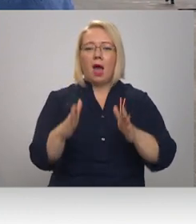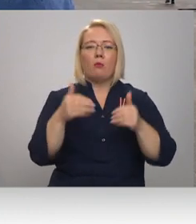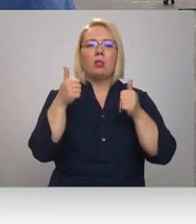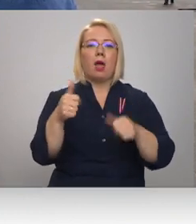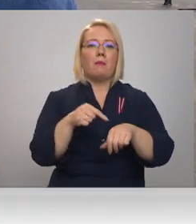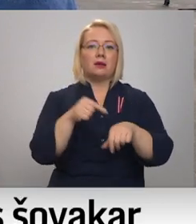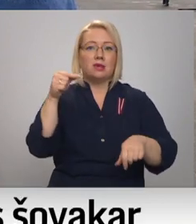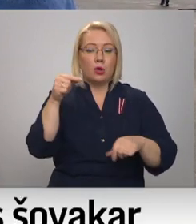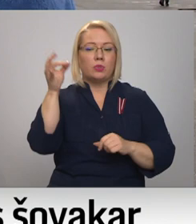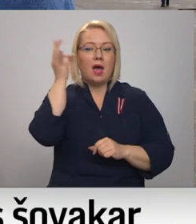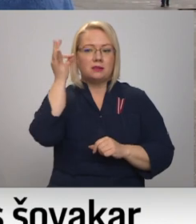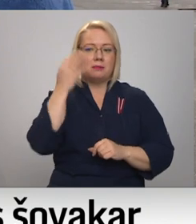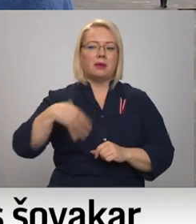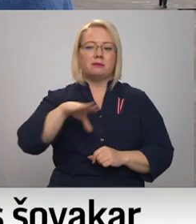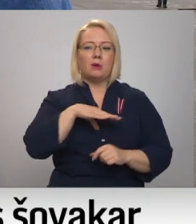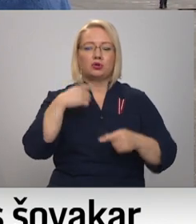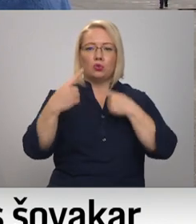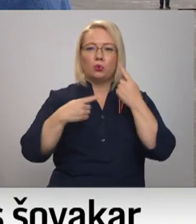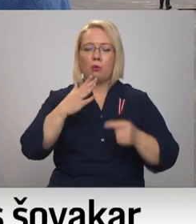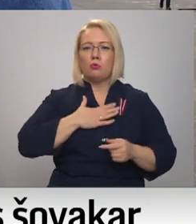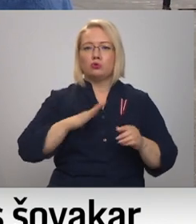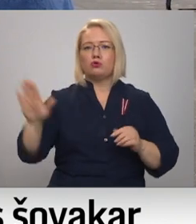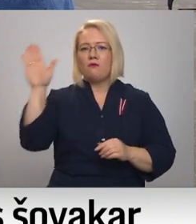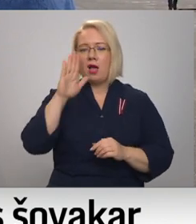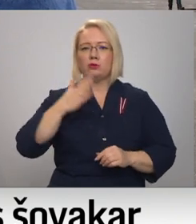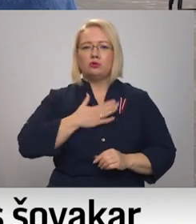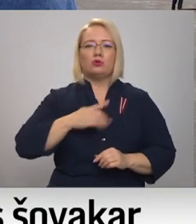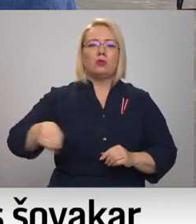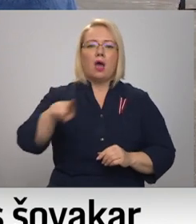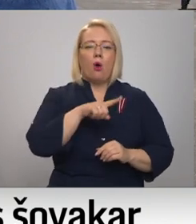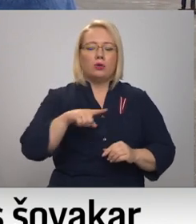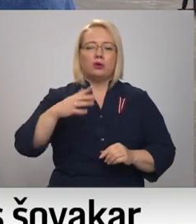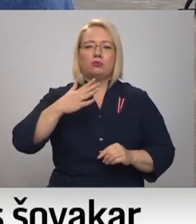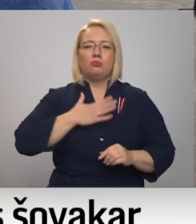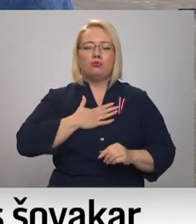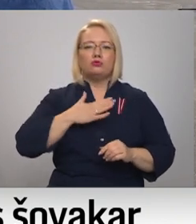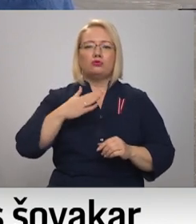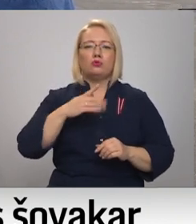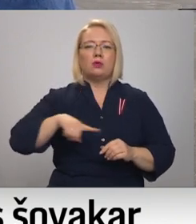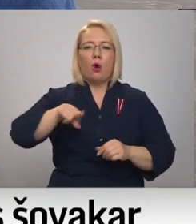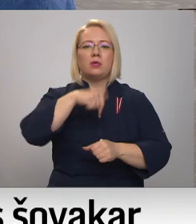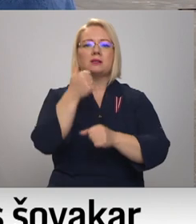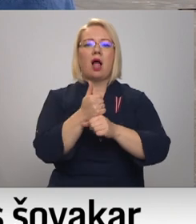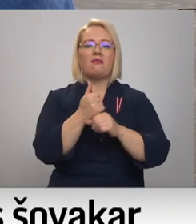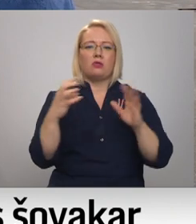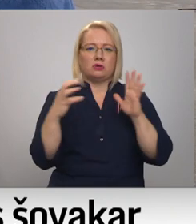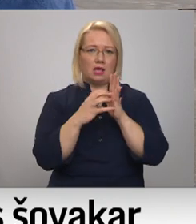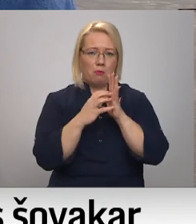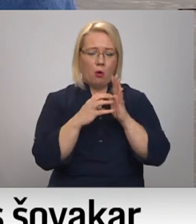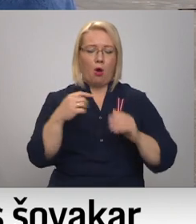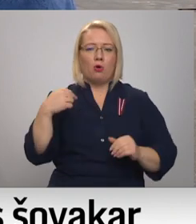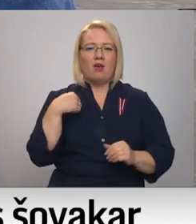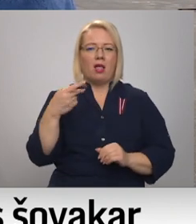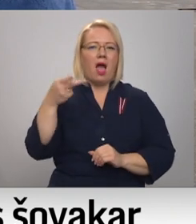Jo atcerēsimies, ka mēs šeit runājam par mūsu valsts, mūsu tautas, mūsu nācijas galveno simbolu. Es lau